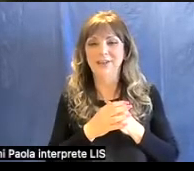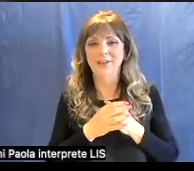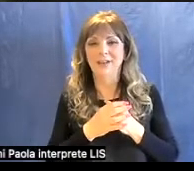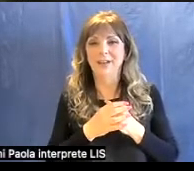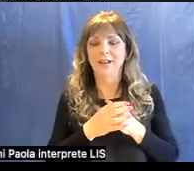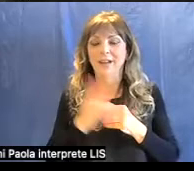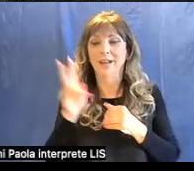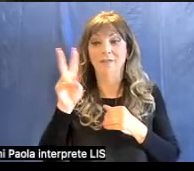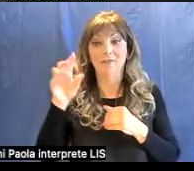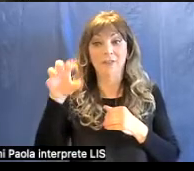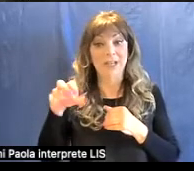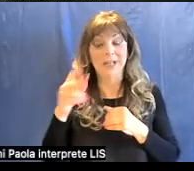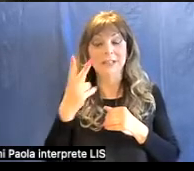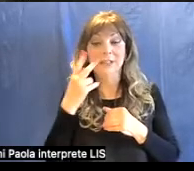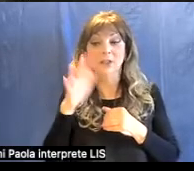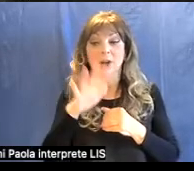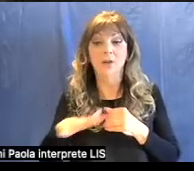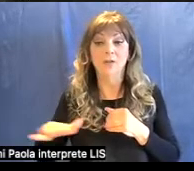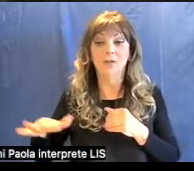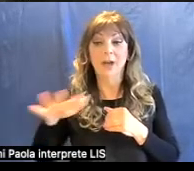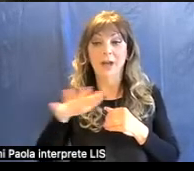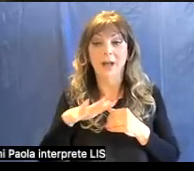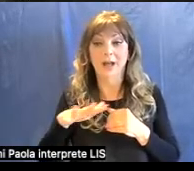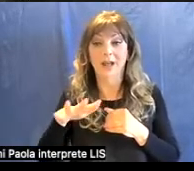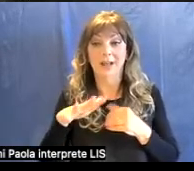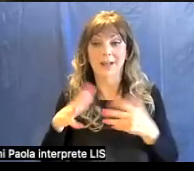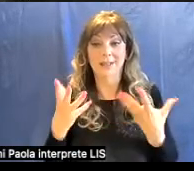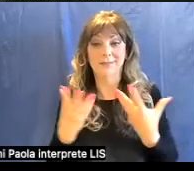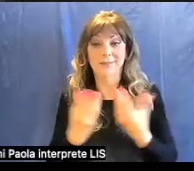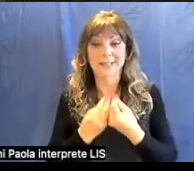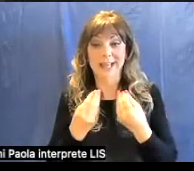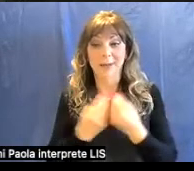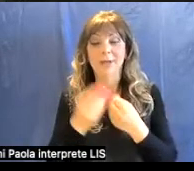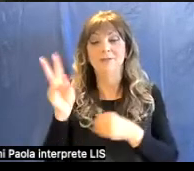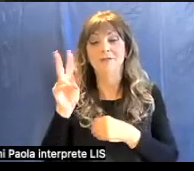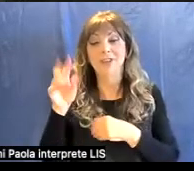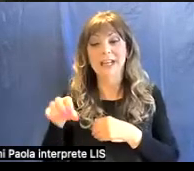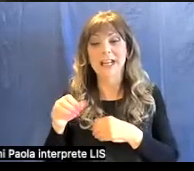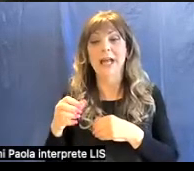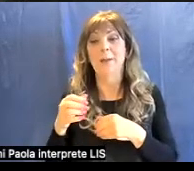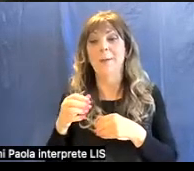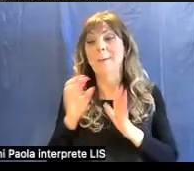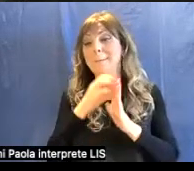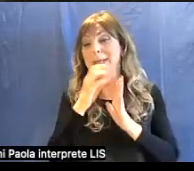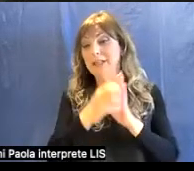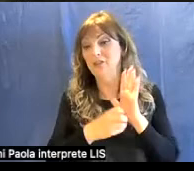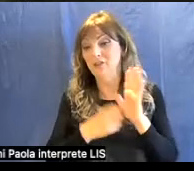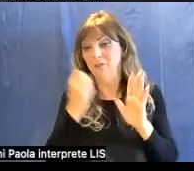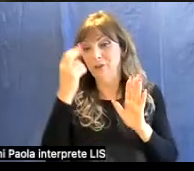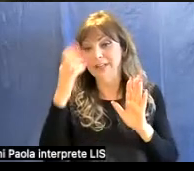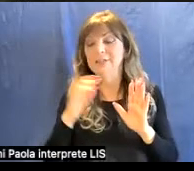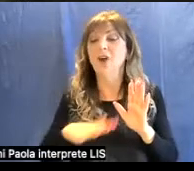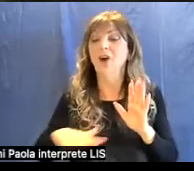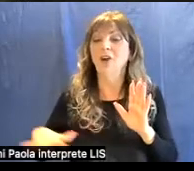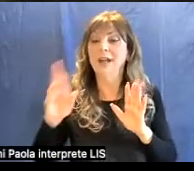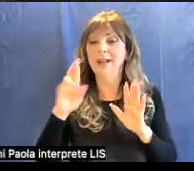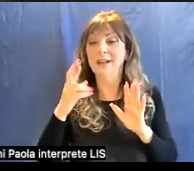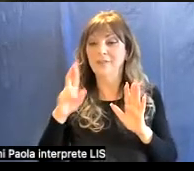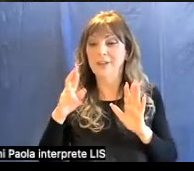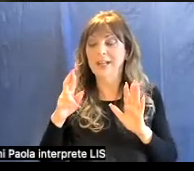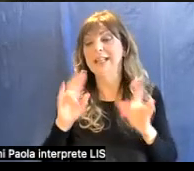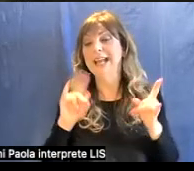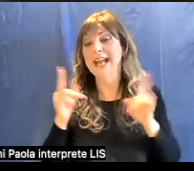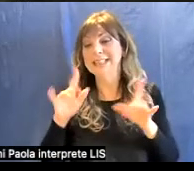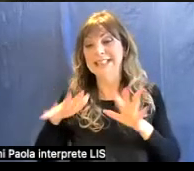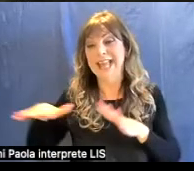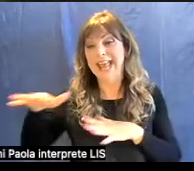si trova nella zona delle altre ville medice e fiorentine, quindi siamo nella zona di Rifredi, nella zona di Castello, siamo vicini